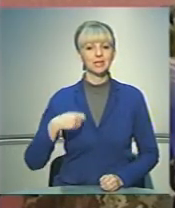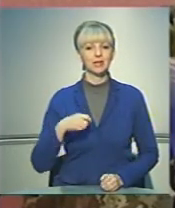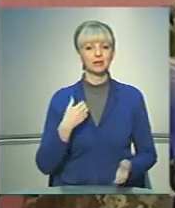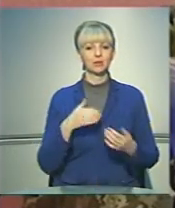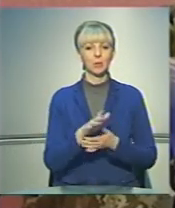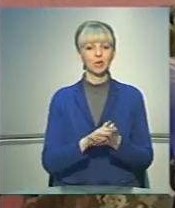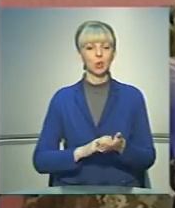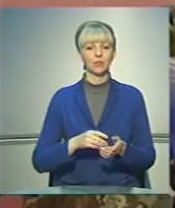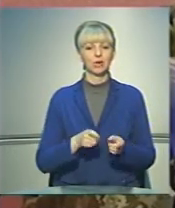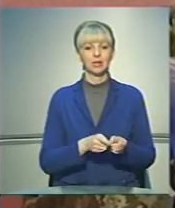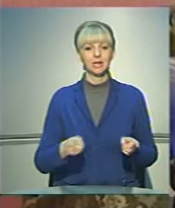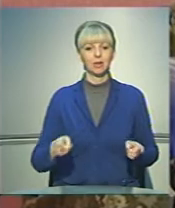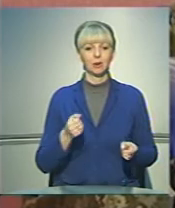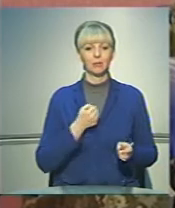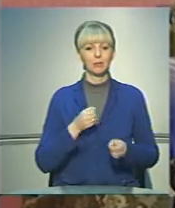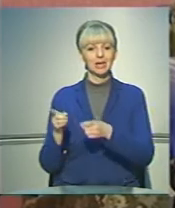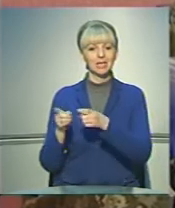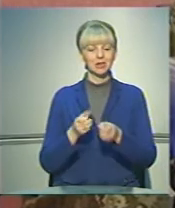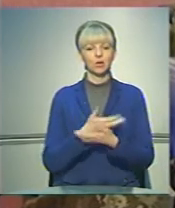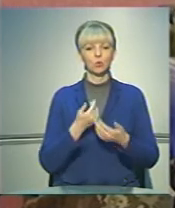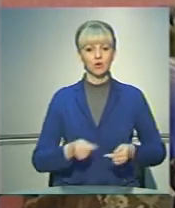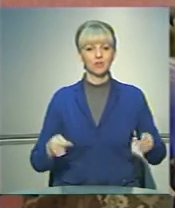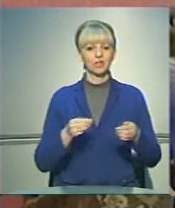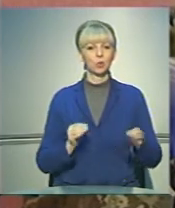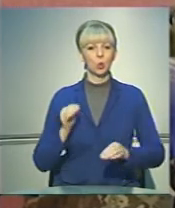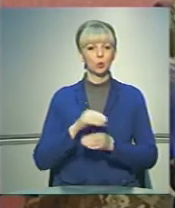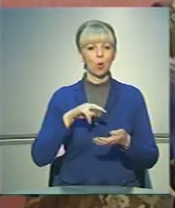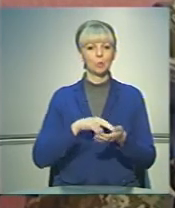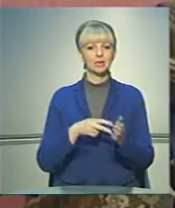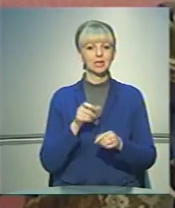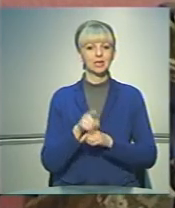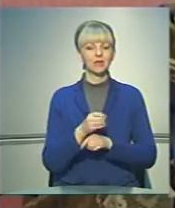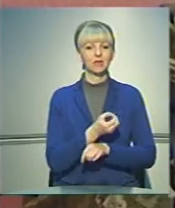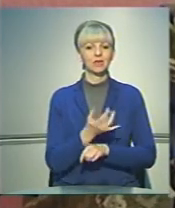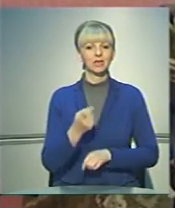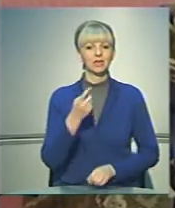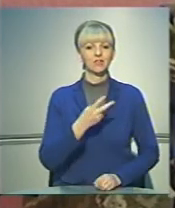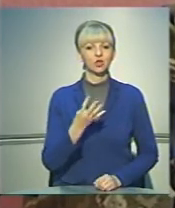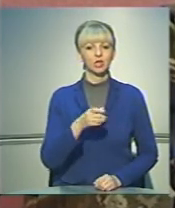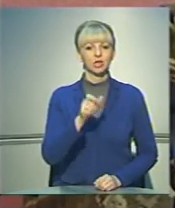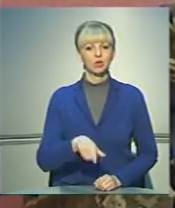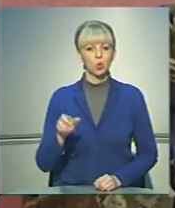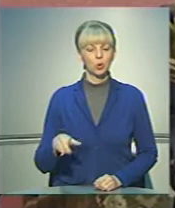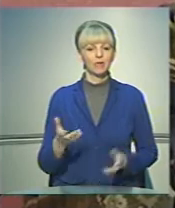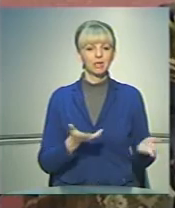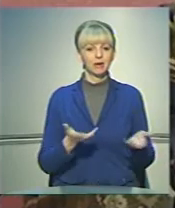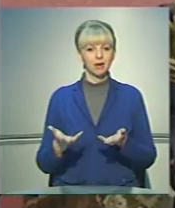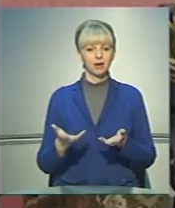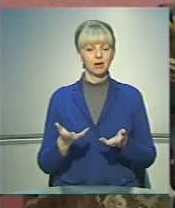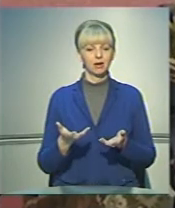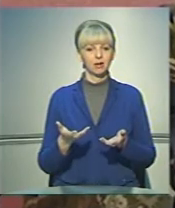щодо продовження термінів призову. для нас вже визначено додаткове планове завдання в кількості 24 чоловіка, які,